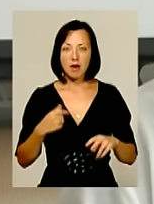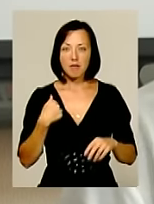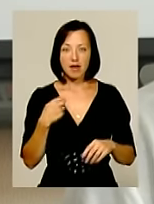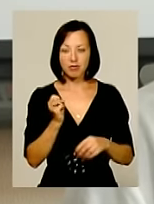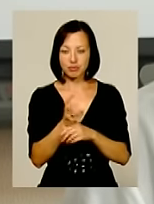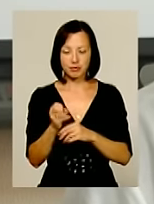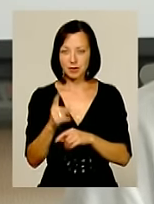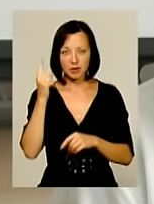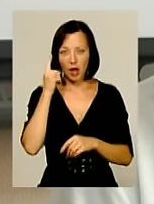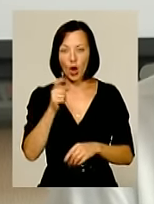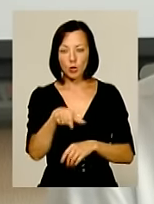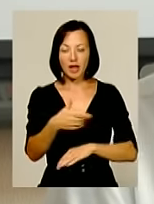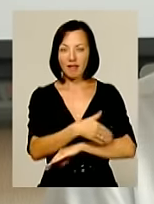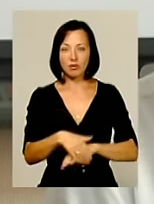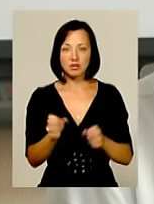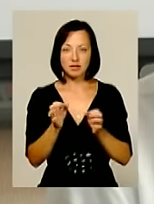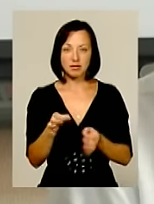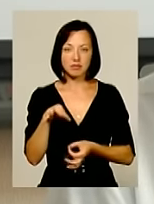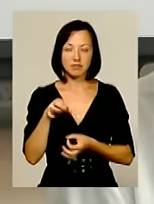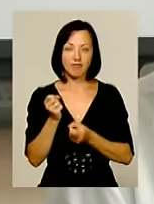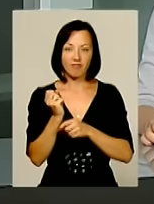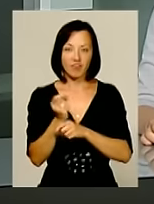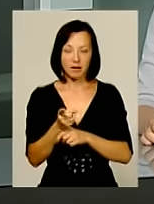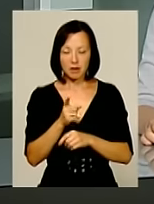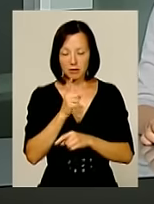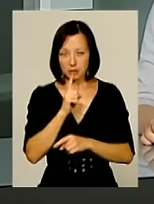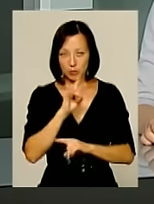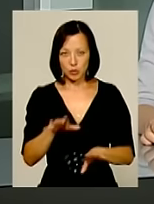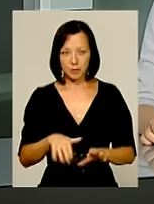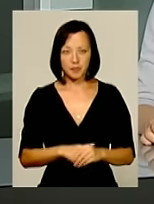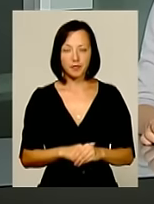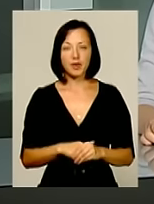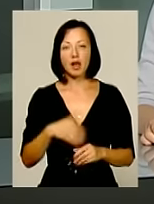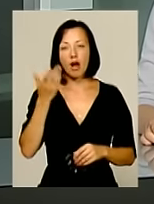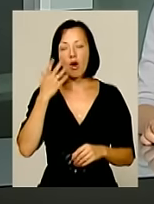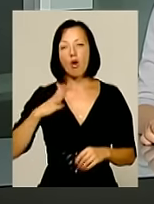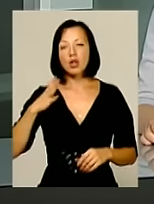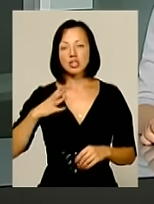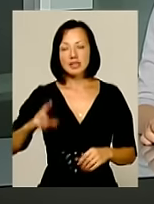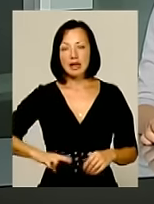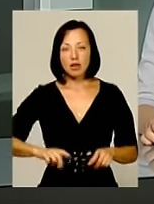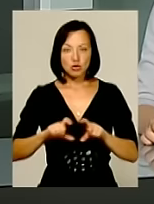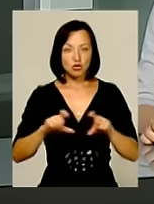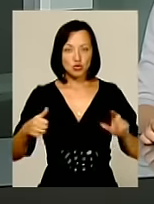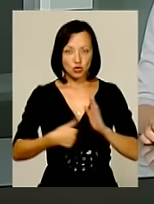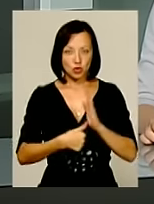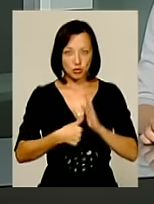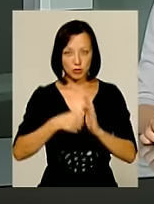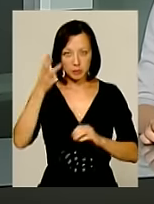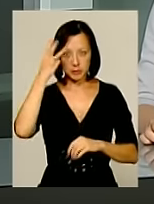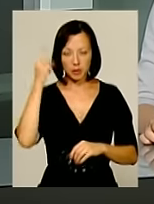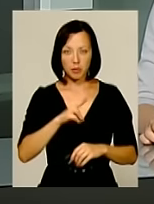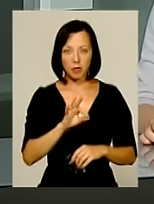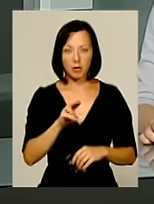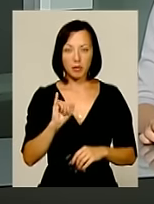намірені і людей на вулицю викидати також наміри не має. А вже колишній директор шостої Хмельницької школи Андрій